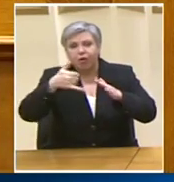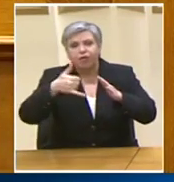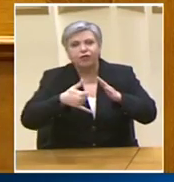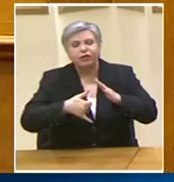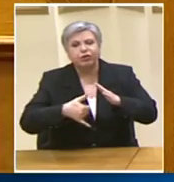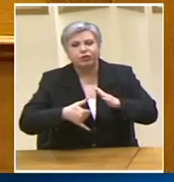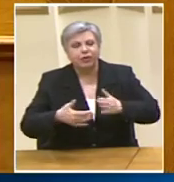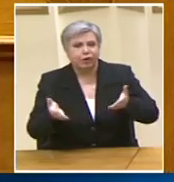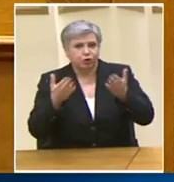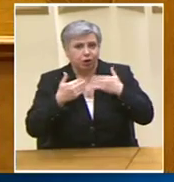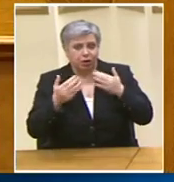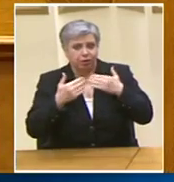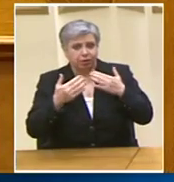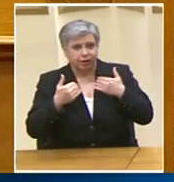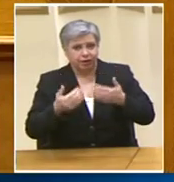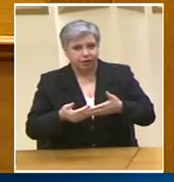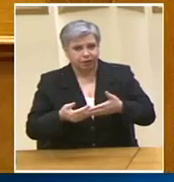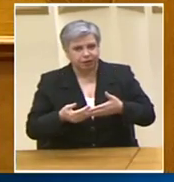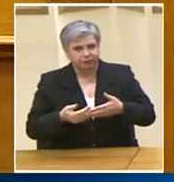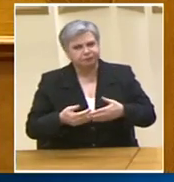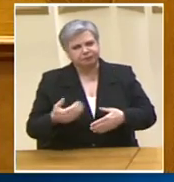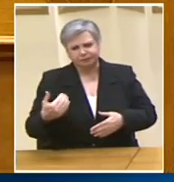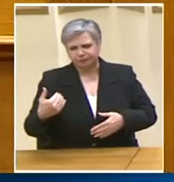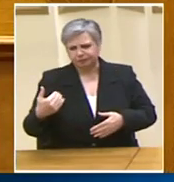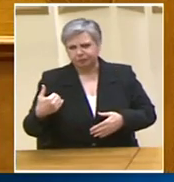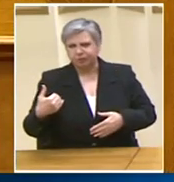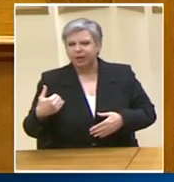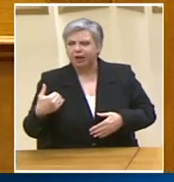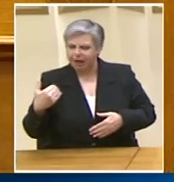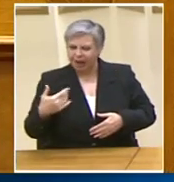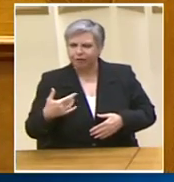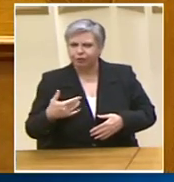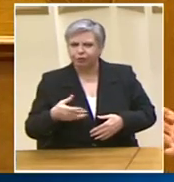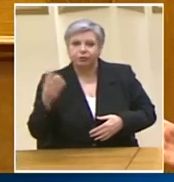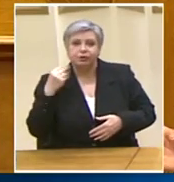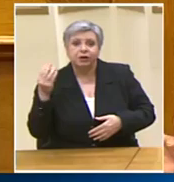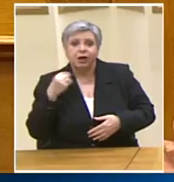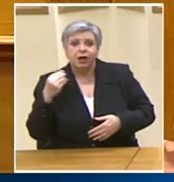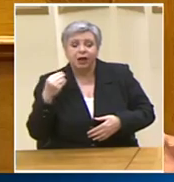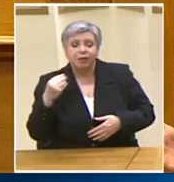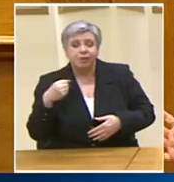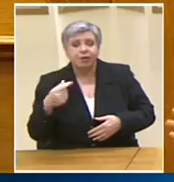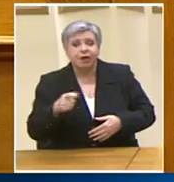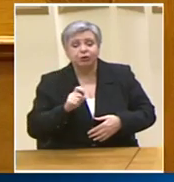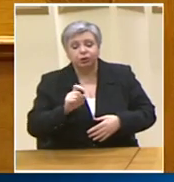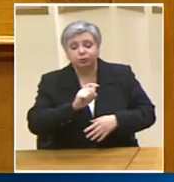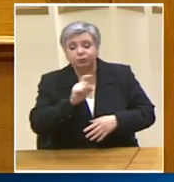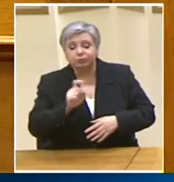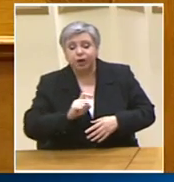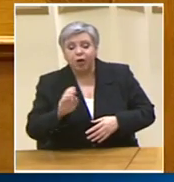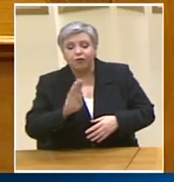Τώρα με ενημέρωσαν ότι πριν από λίγο το δώσατε στη δημοσιοτήτα το βιογραφικό του Δύο εβδομάδες χωρίς να έχει βιογραφικό